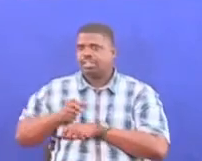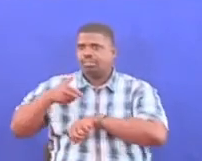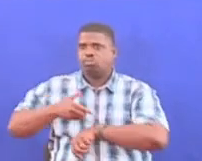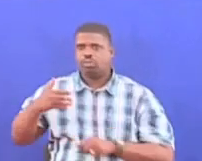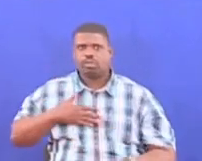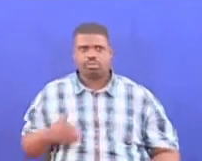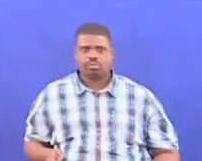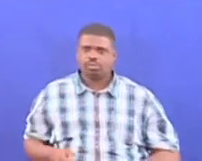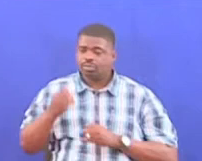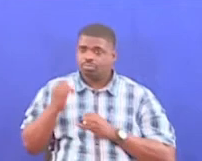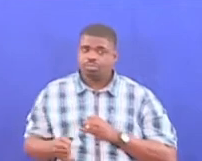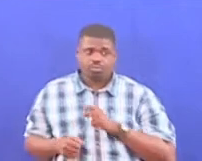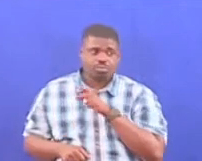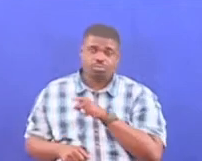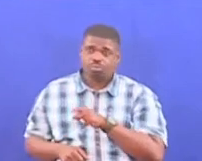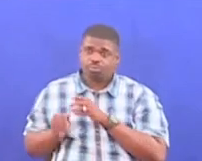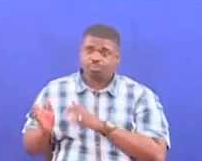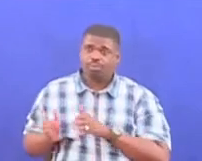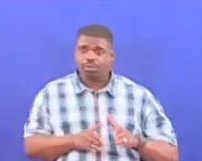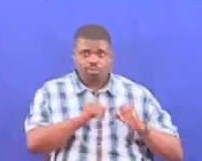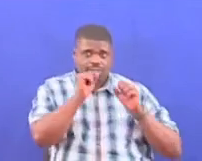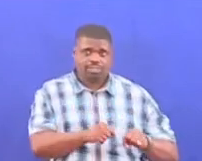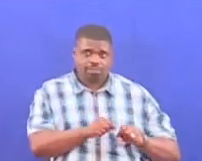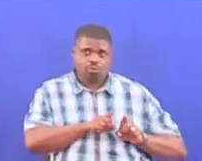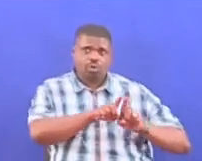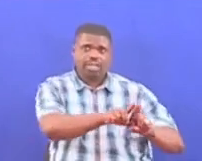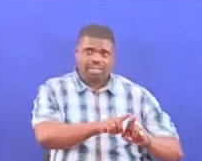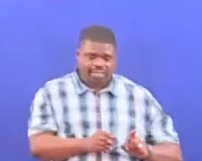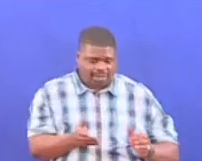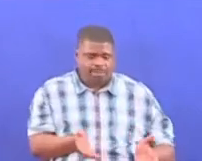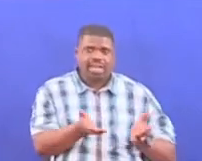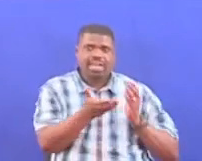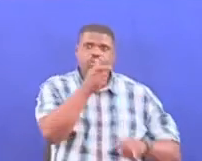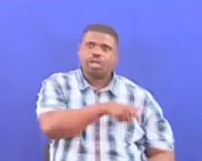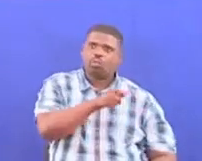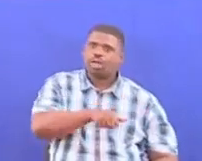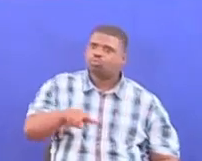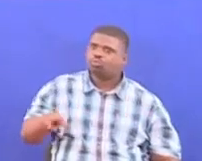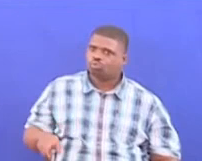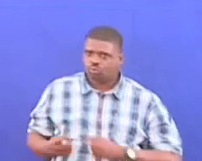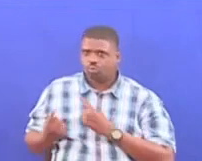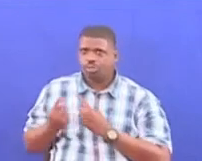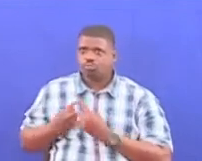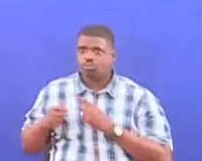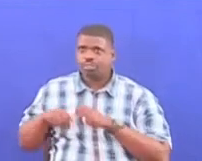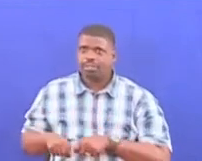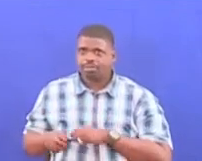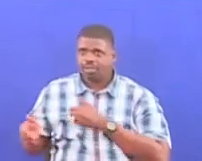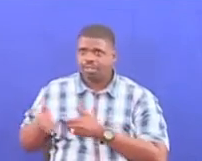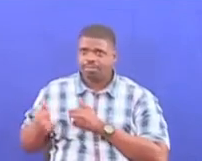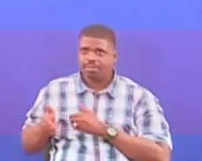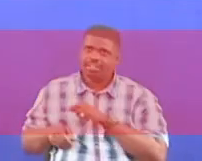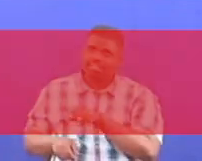Mwisho kabisa ni kwenye huu ambao mpango lazima ureflecti na maendeleo ya watu. Tumezungumza hapa, asa sisi ambao tunapakana na hizi